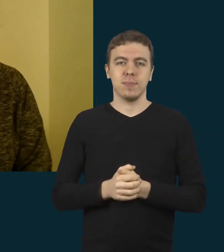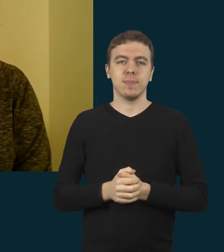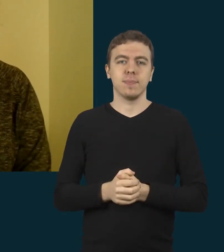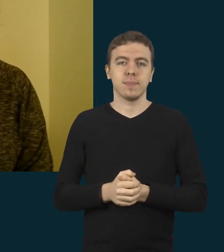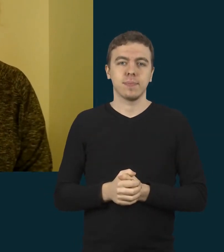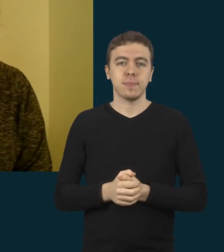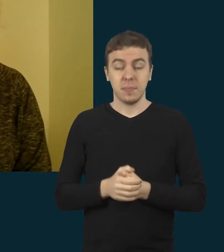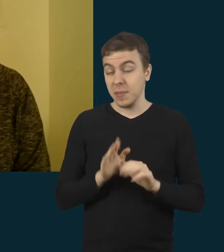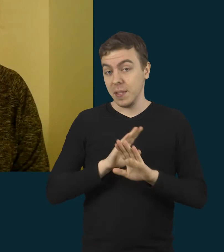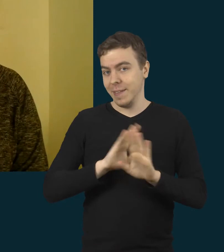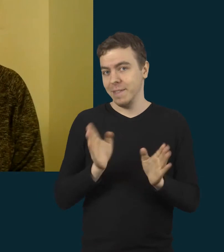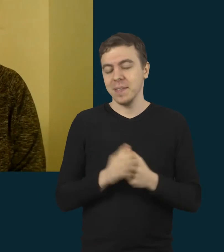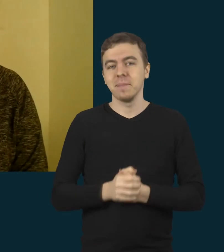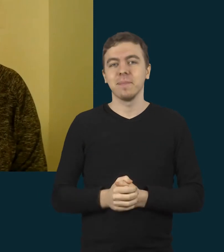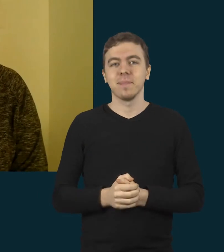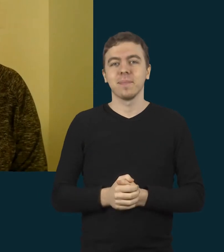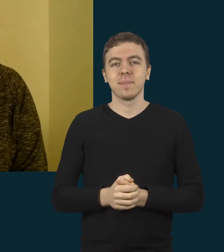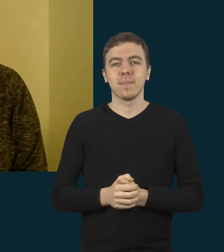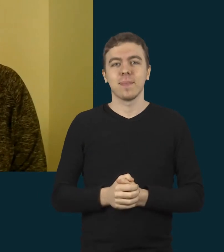tiek norėjau, sakyti.